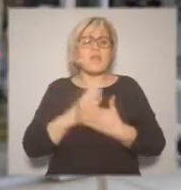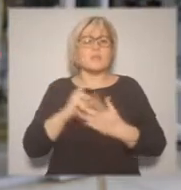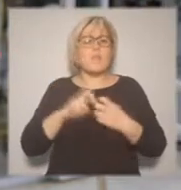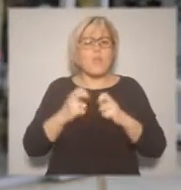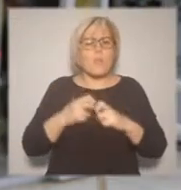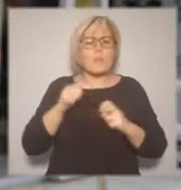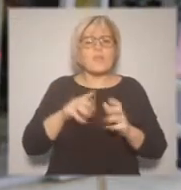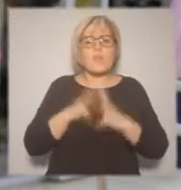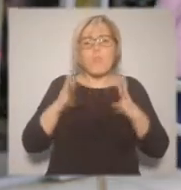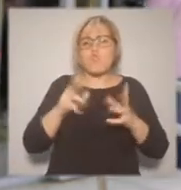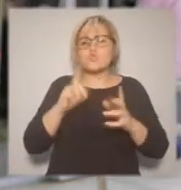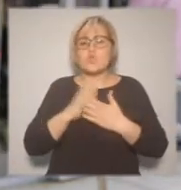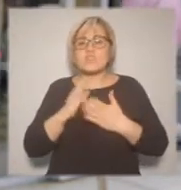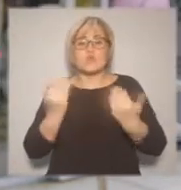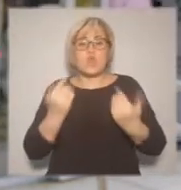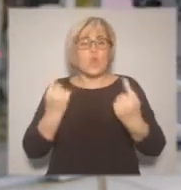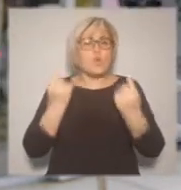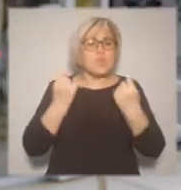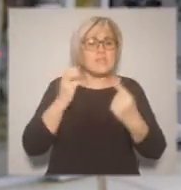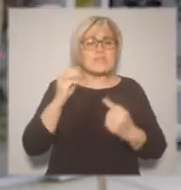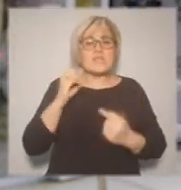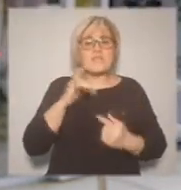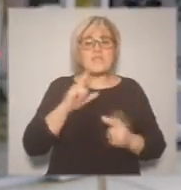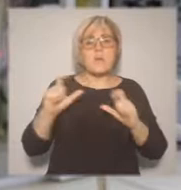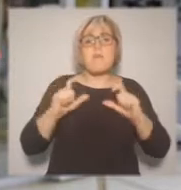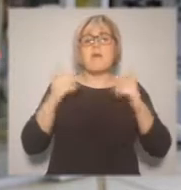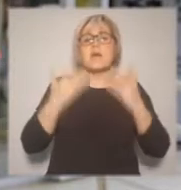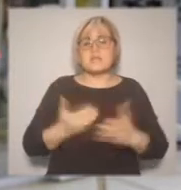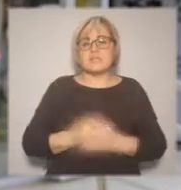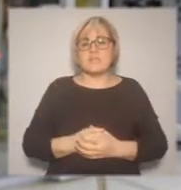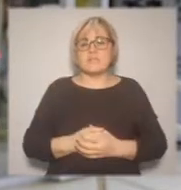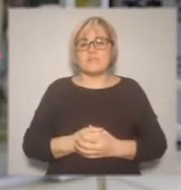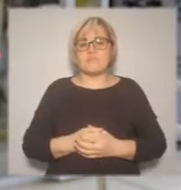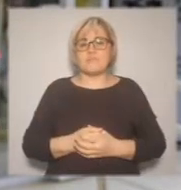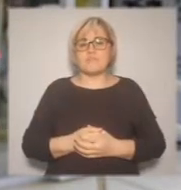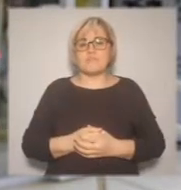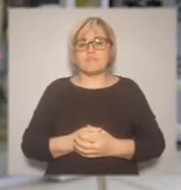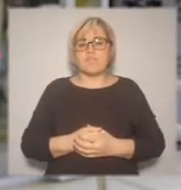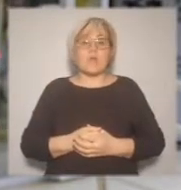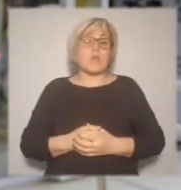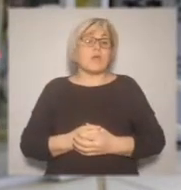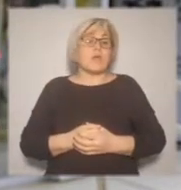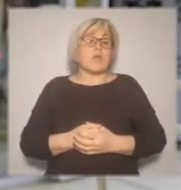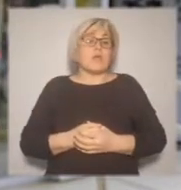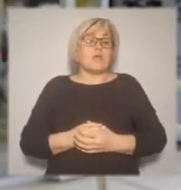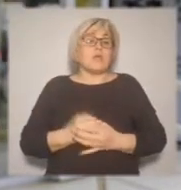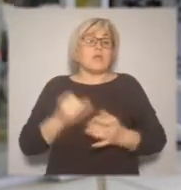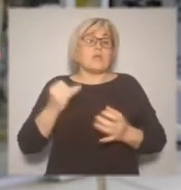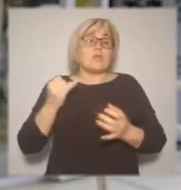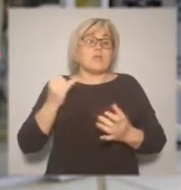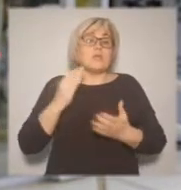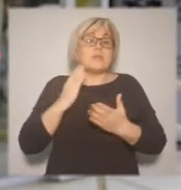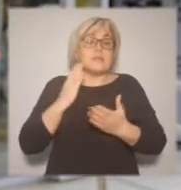магазин и беря продукцию с любой полки, здесь есть гарантия того, что это натуральная продукция, продукция, которая произведена здесь,